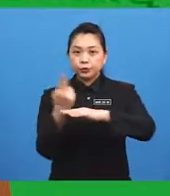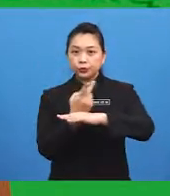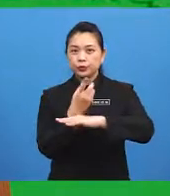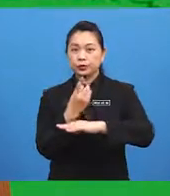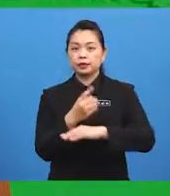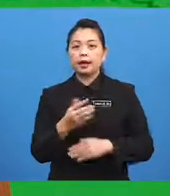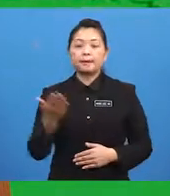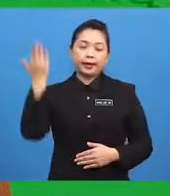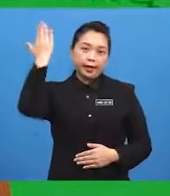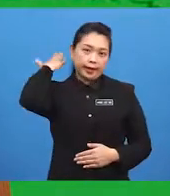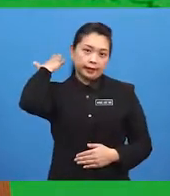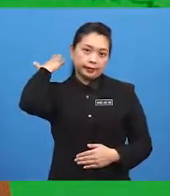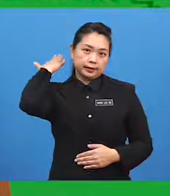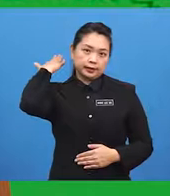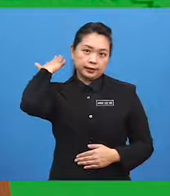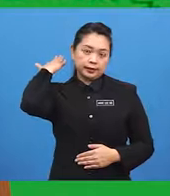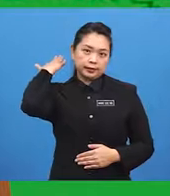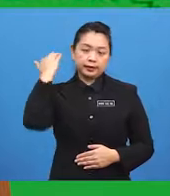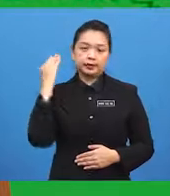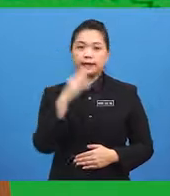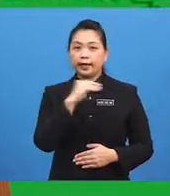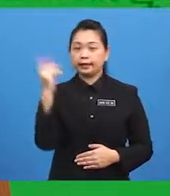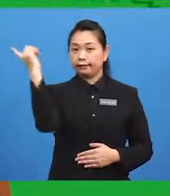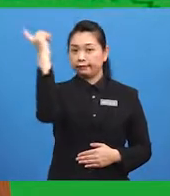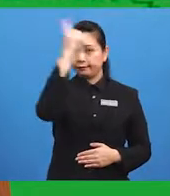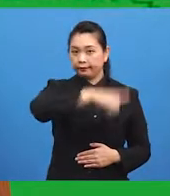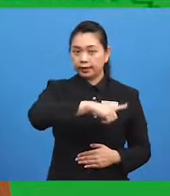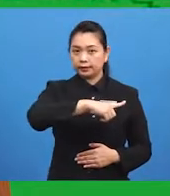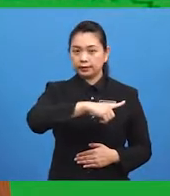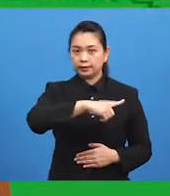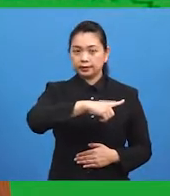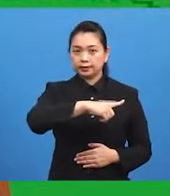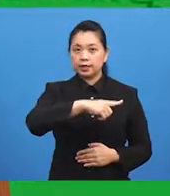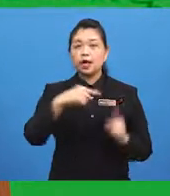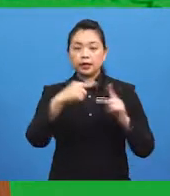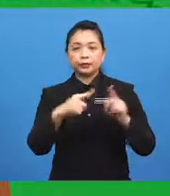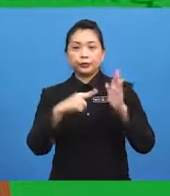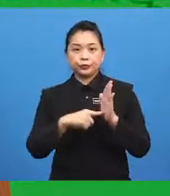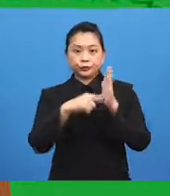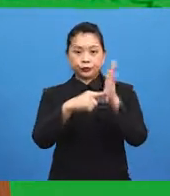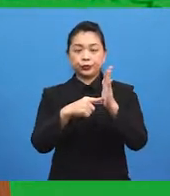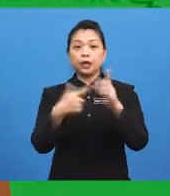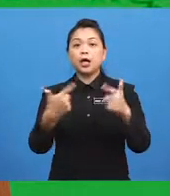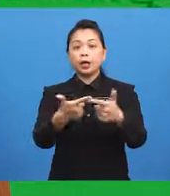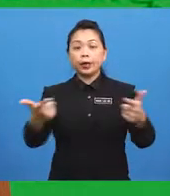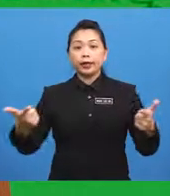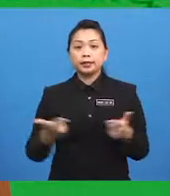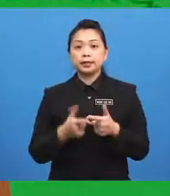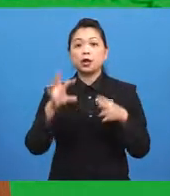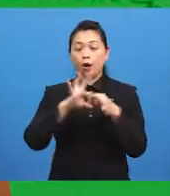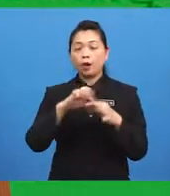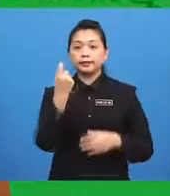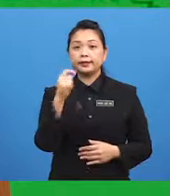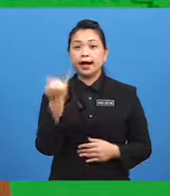...behind... ...and... ...in front of... ...to show the location... ...of the items.